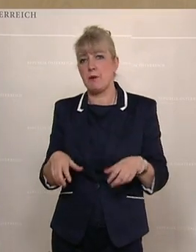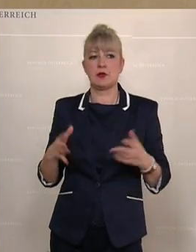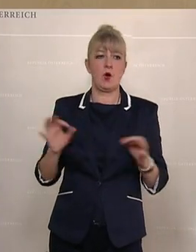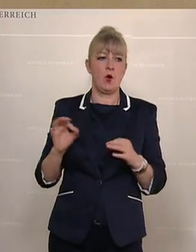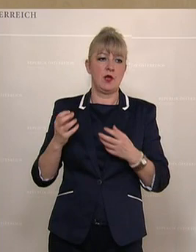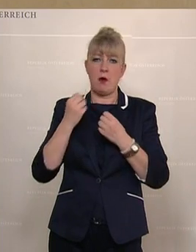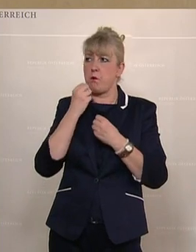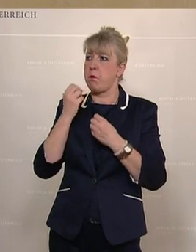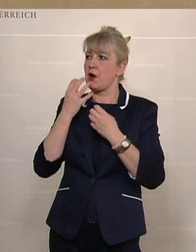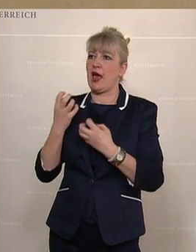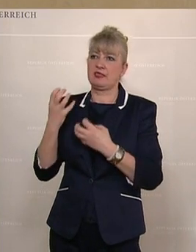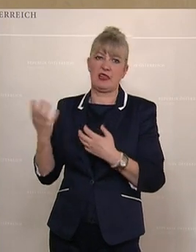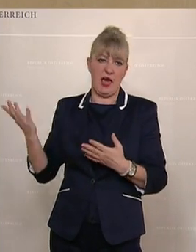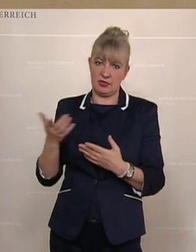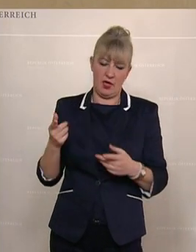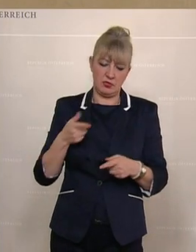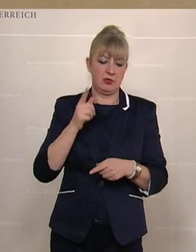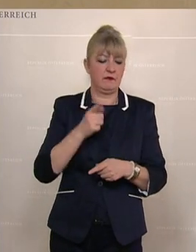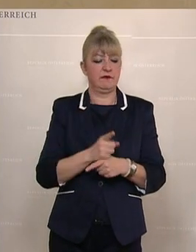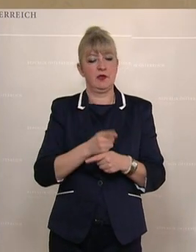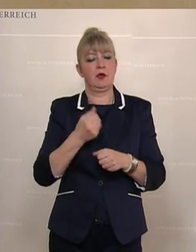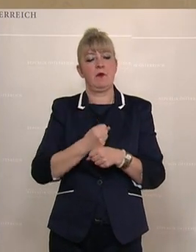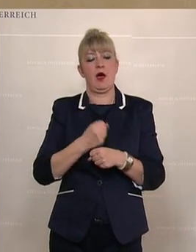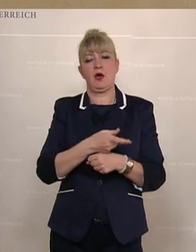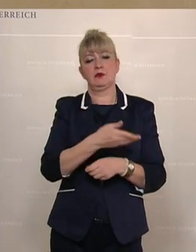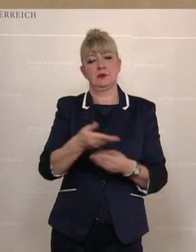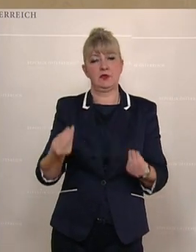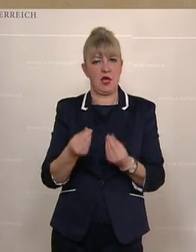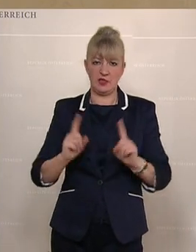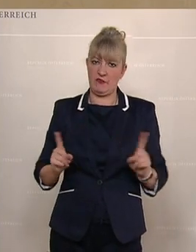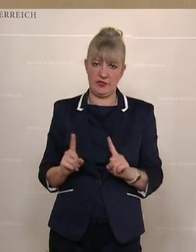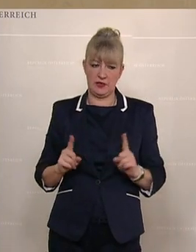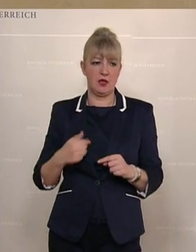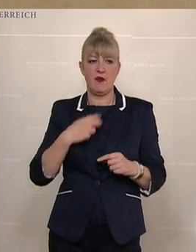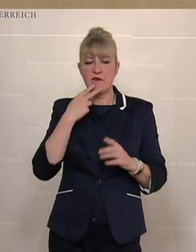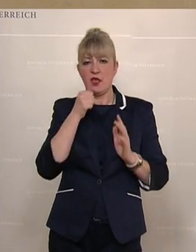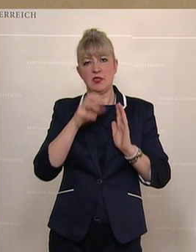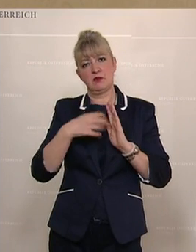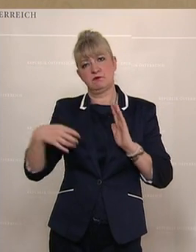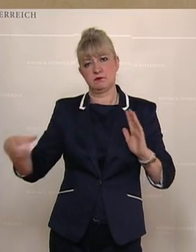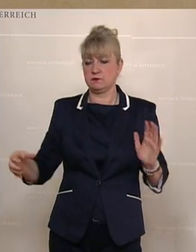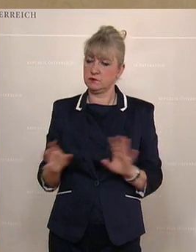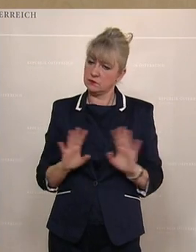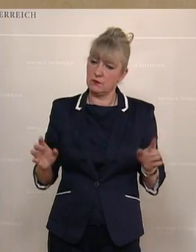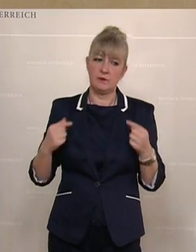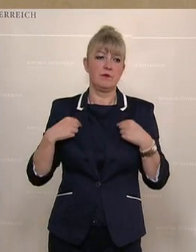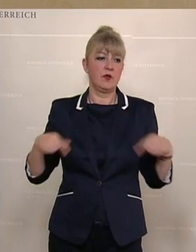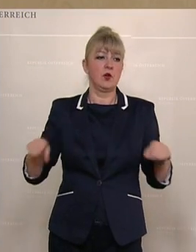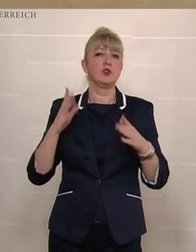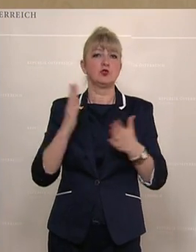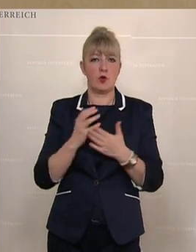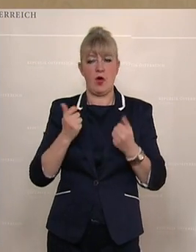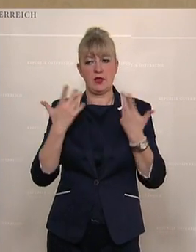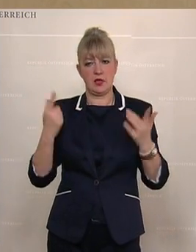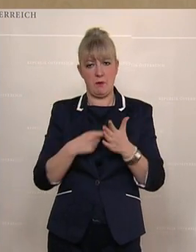Praktikantinnen und Praktikante. Ich möchte es gar nicht verlängern, die Debatte, wir haben uns einige Male dazu